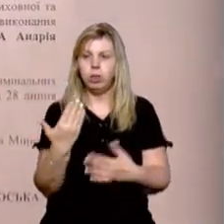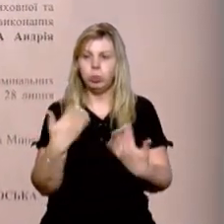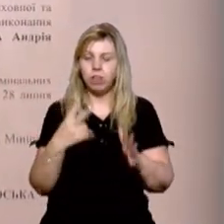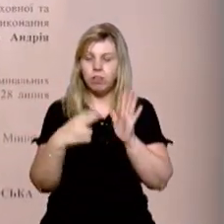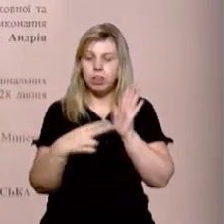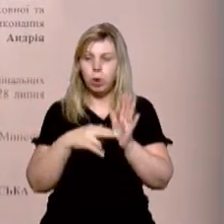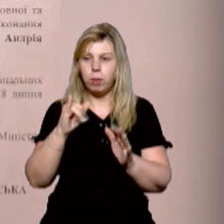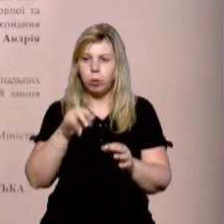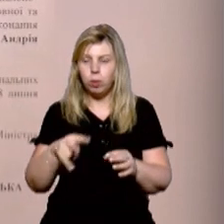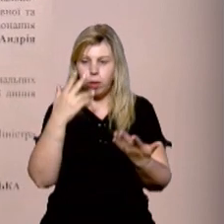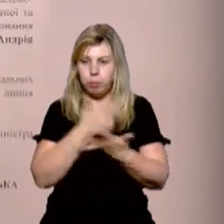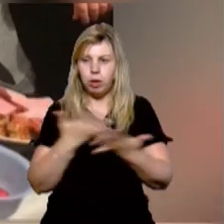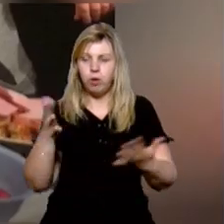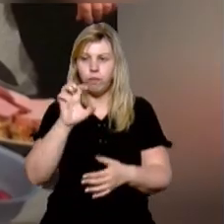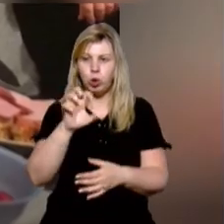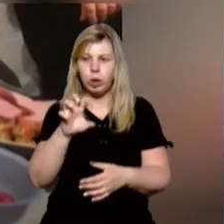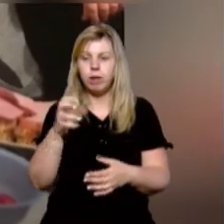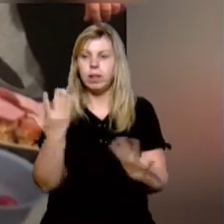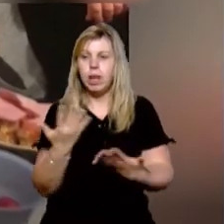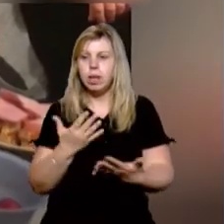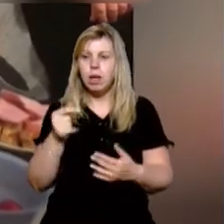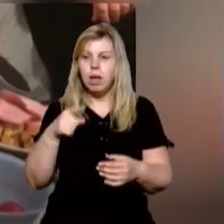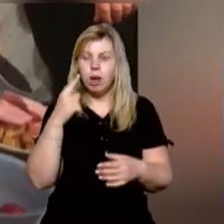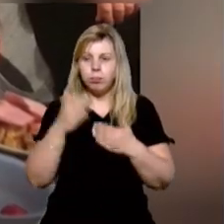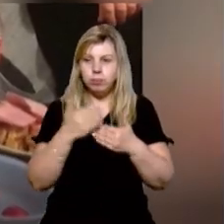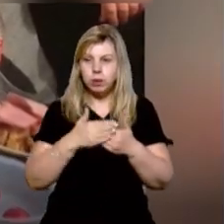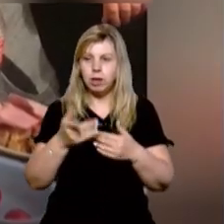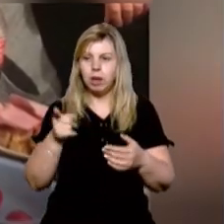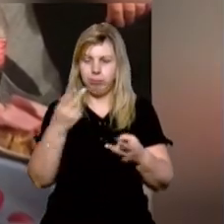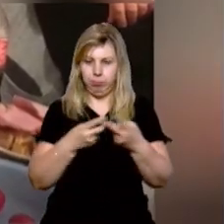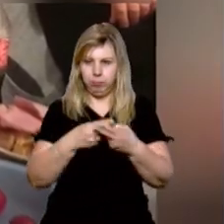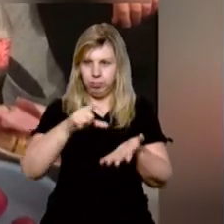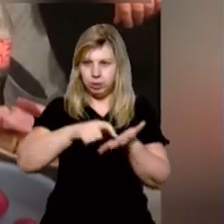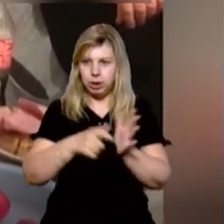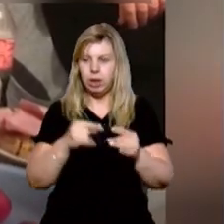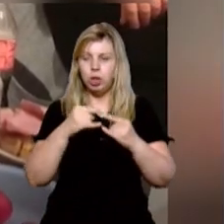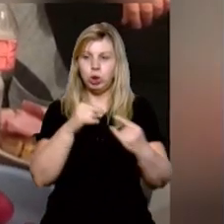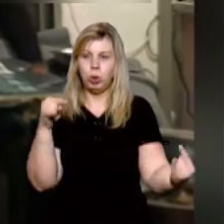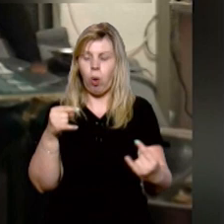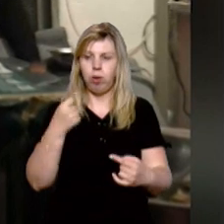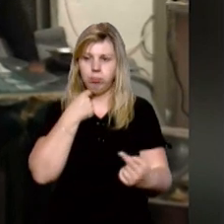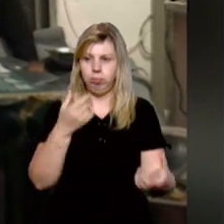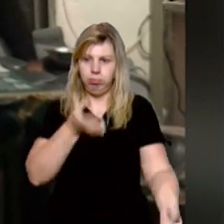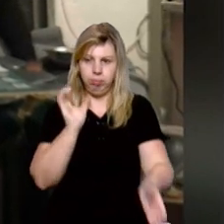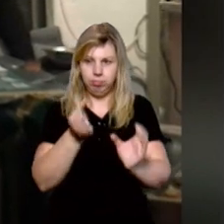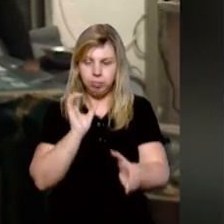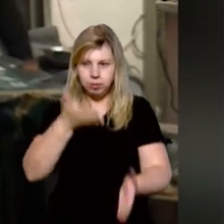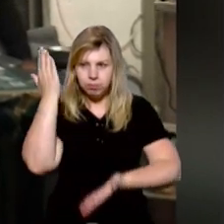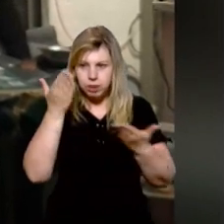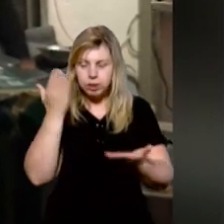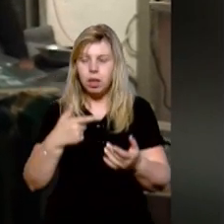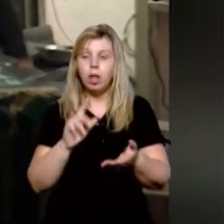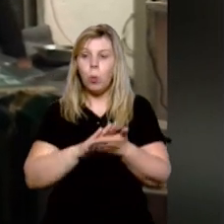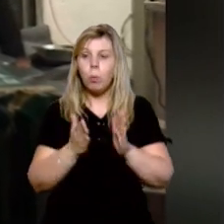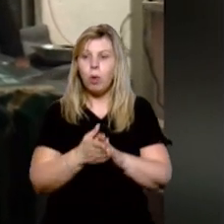же й 27 липня оприлюдним фотографії, на яких підозрювані у камері СІЗО сидять за столом з алкоголем. Про умови у